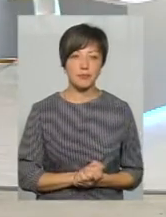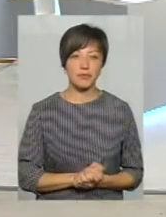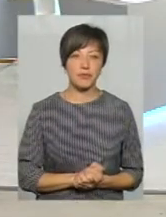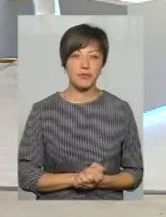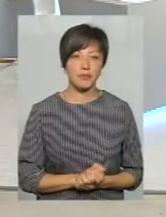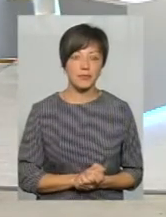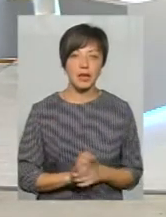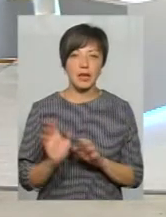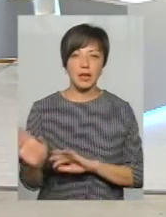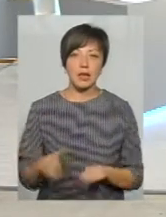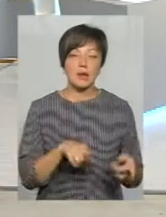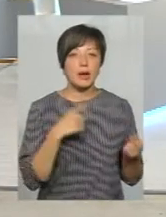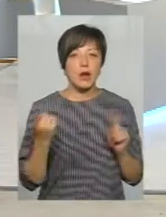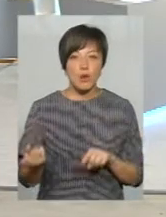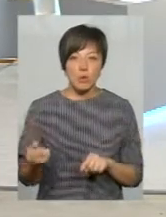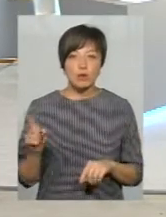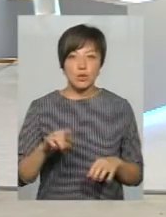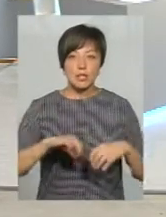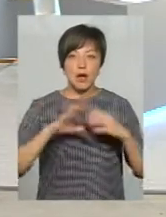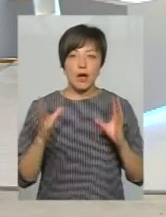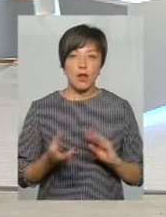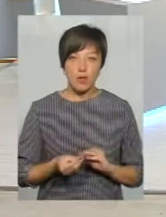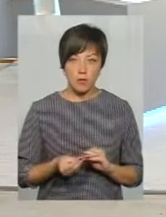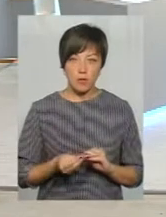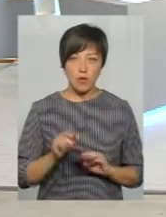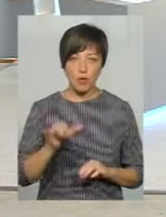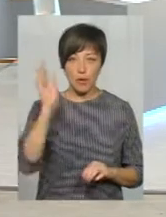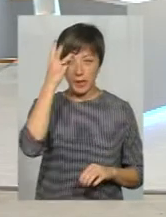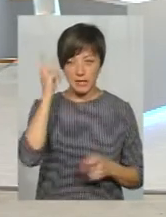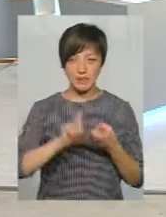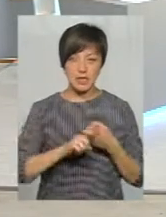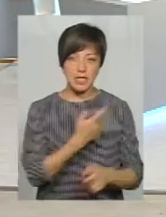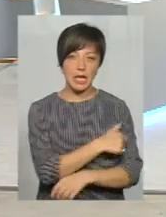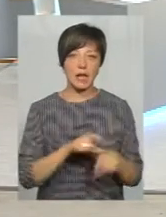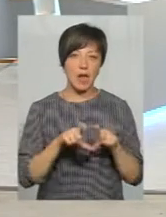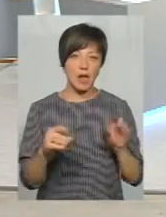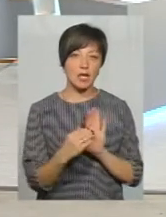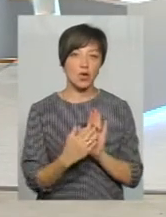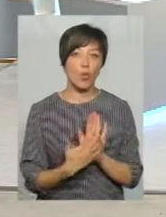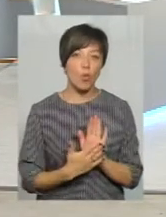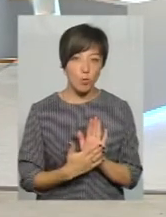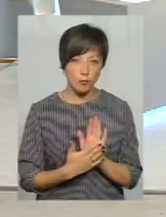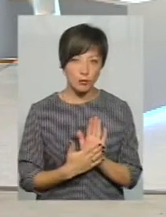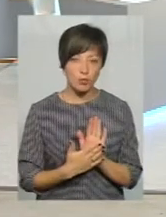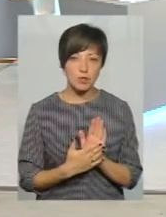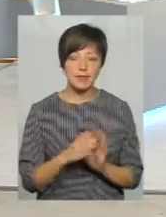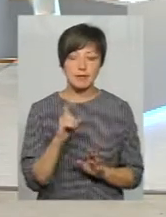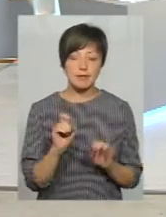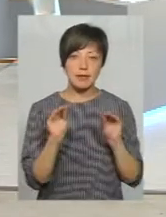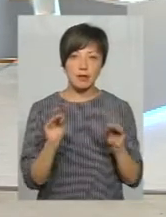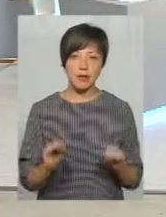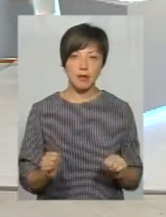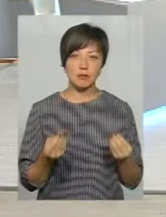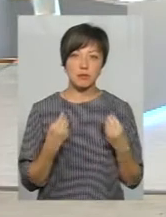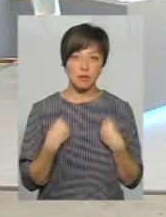І переходимо до того, що загалом в Хмельницькій інфекційній лікарні, на обліку за даними, які нам